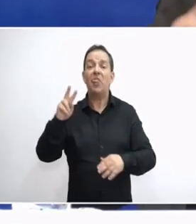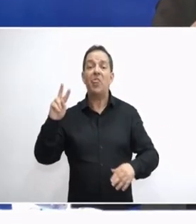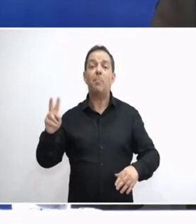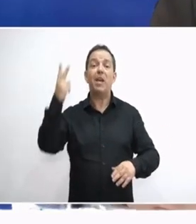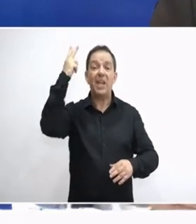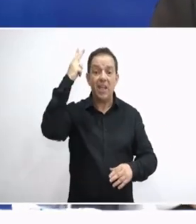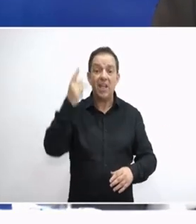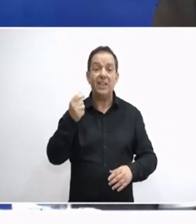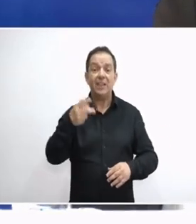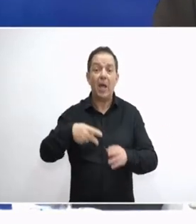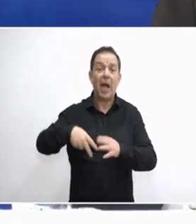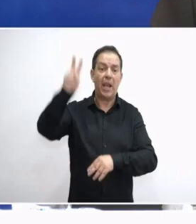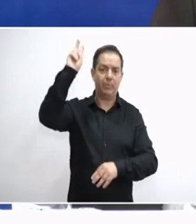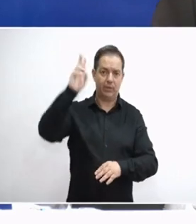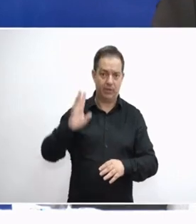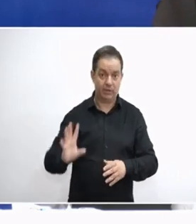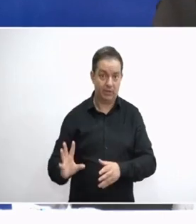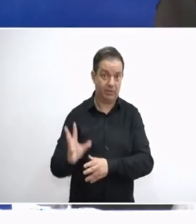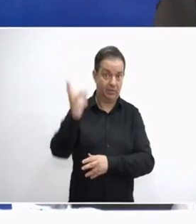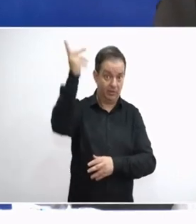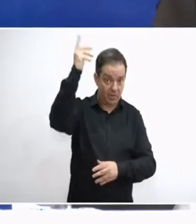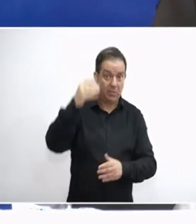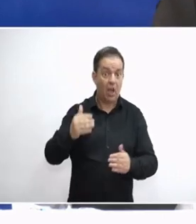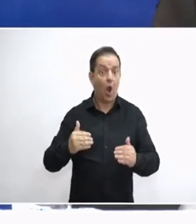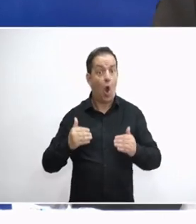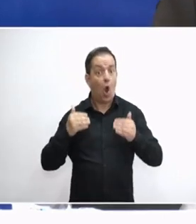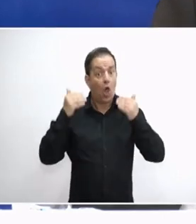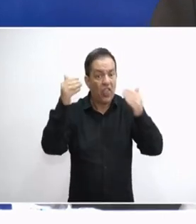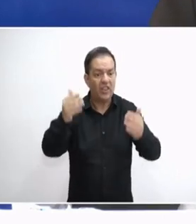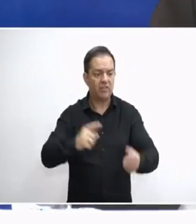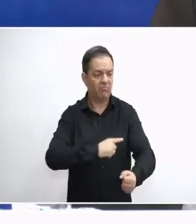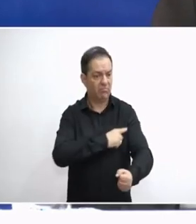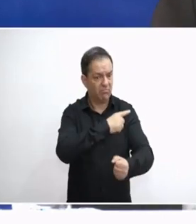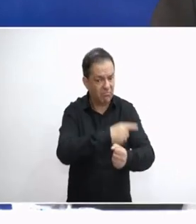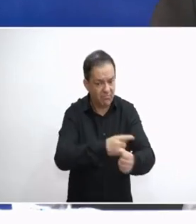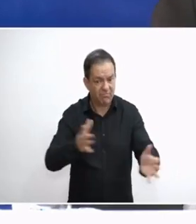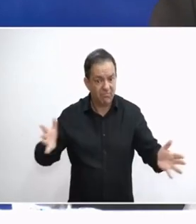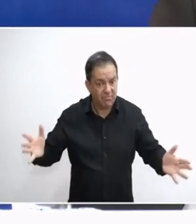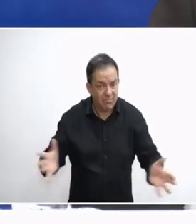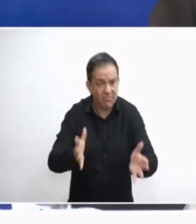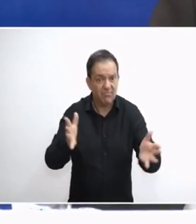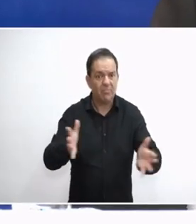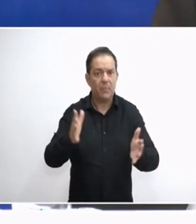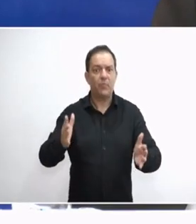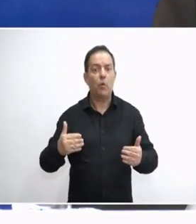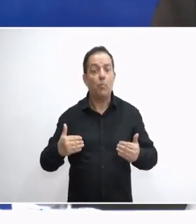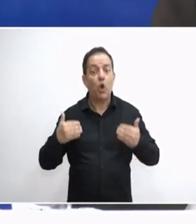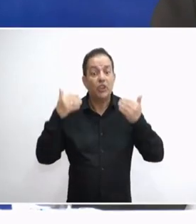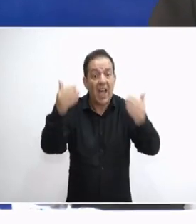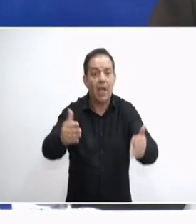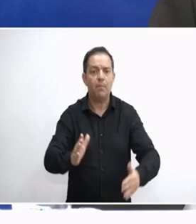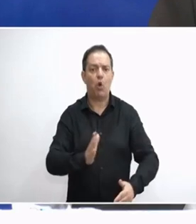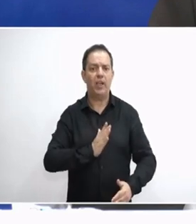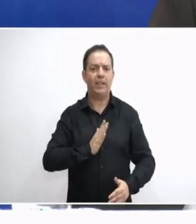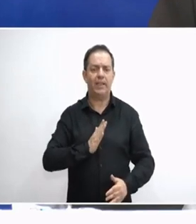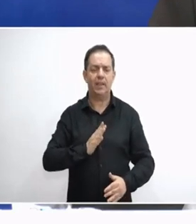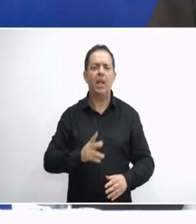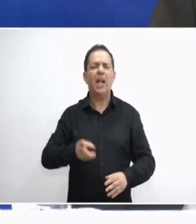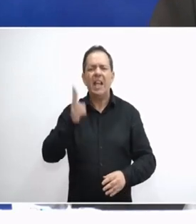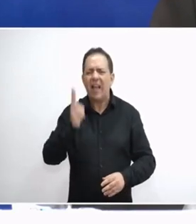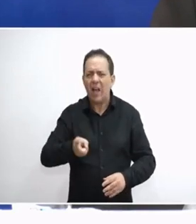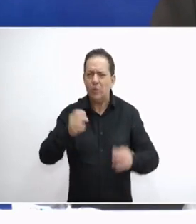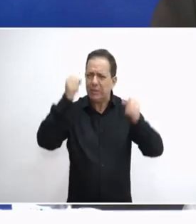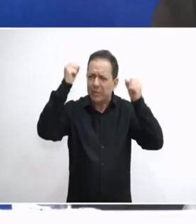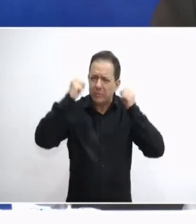η ανάπτυξή τους αυτό θα δώσει μια άωθηση και μια δυναμική να μπουν οι προστάτες πολίτες να μην ξανασυνεί οτιδήποτε κακός